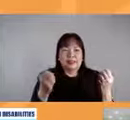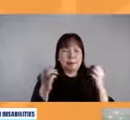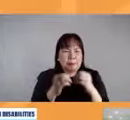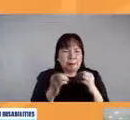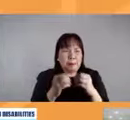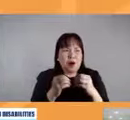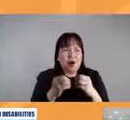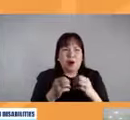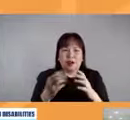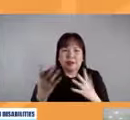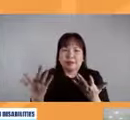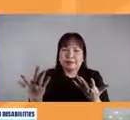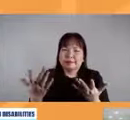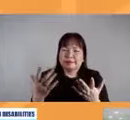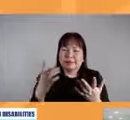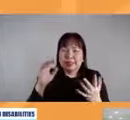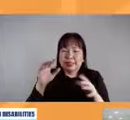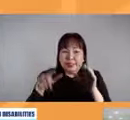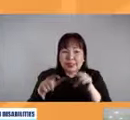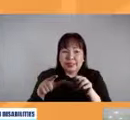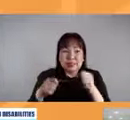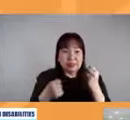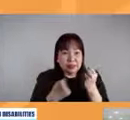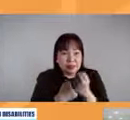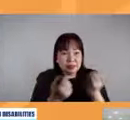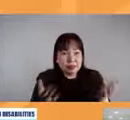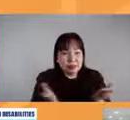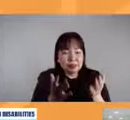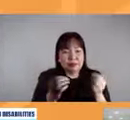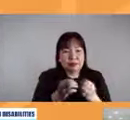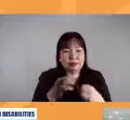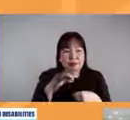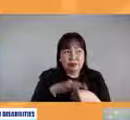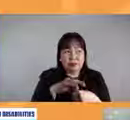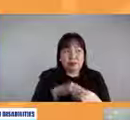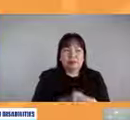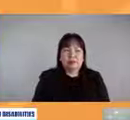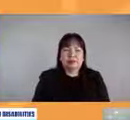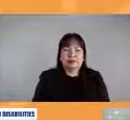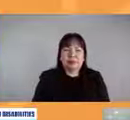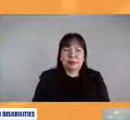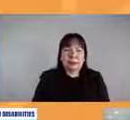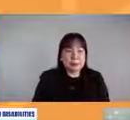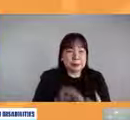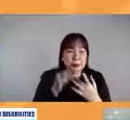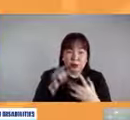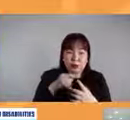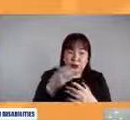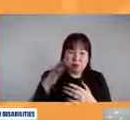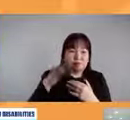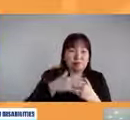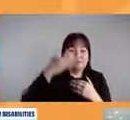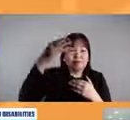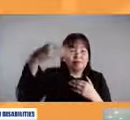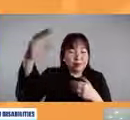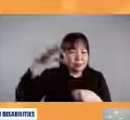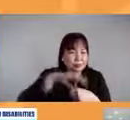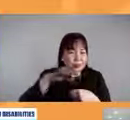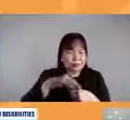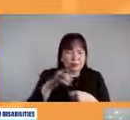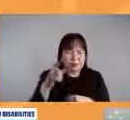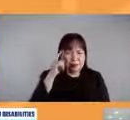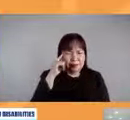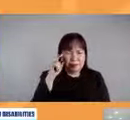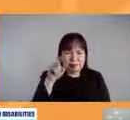persons with disability sector na tumakbo sa ating halalan or eleksyon lalo sa mga paparating na eleksyon po ano kaya yung sa